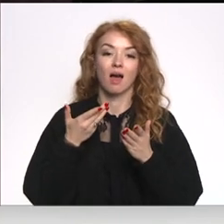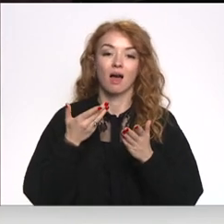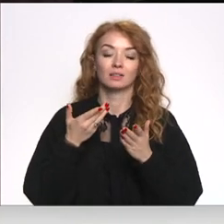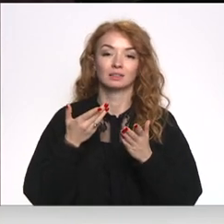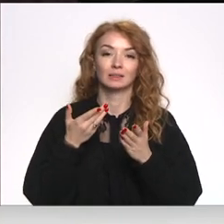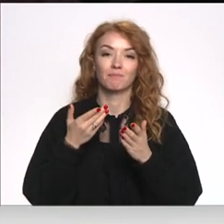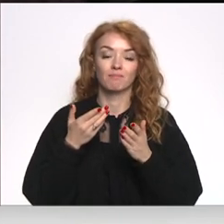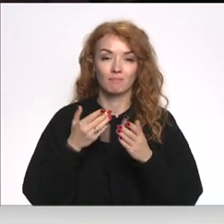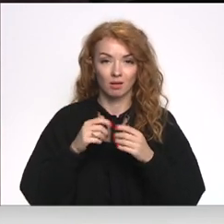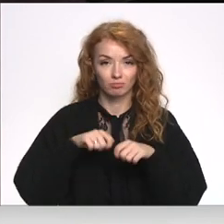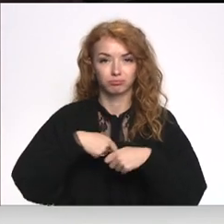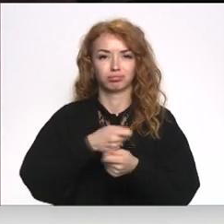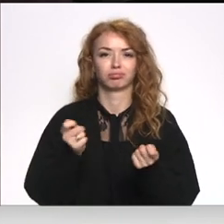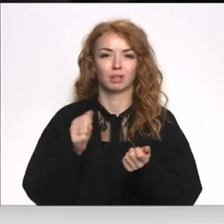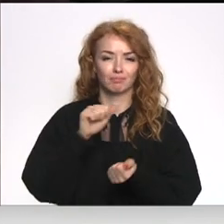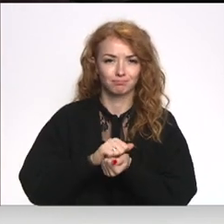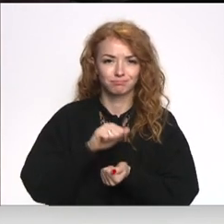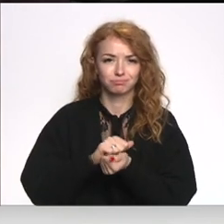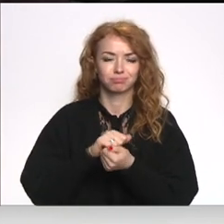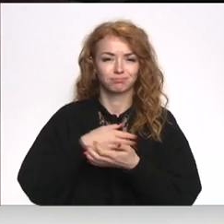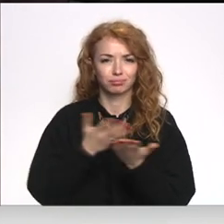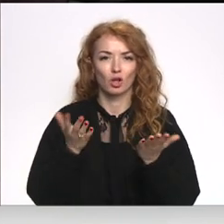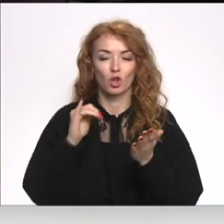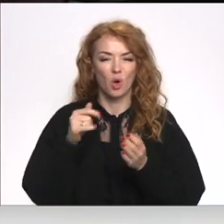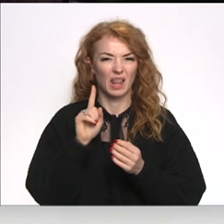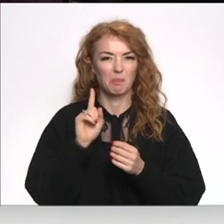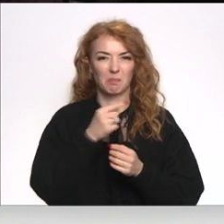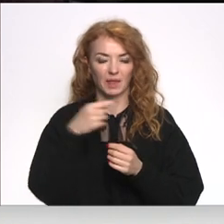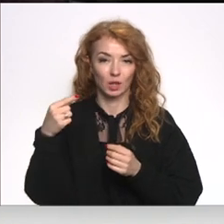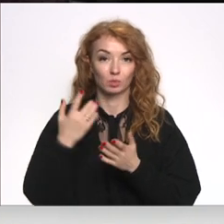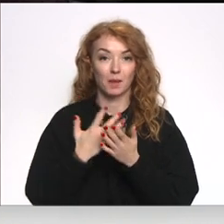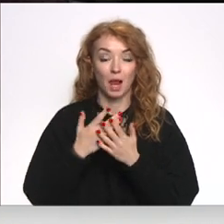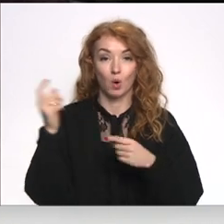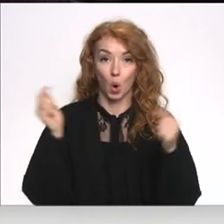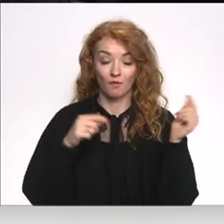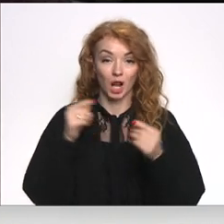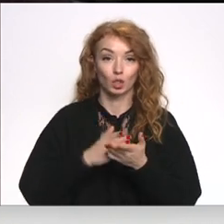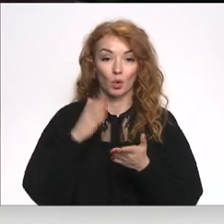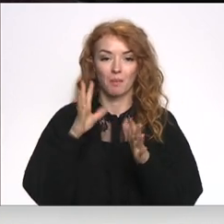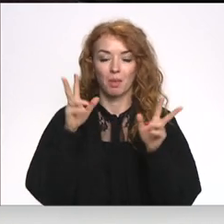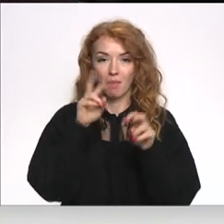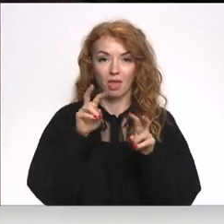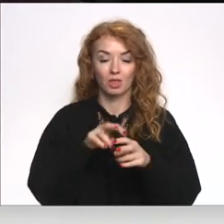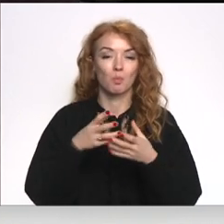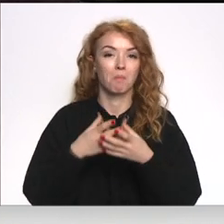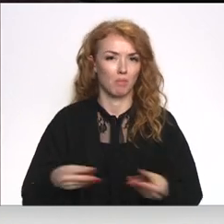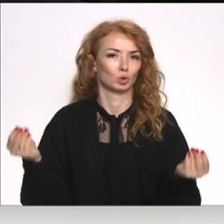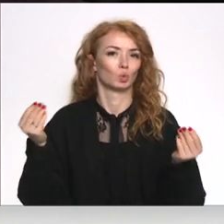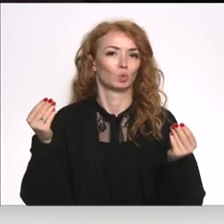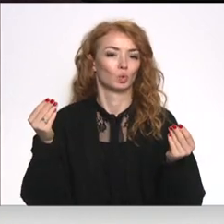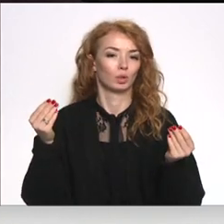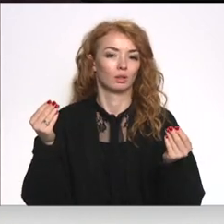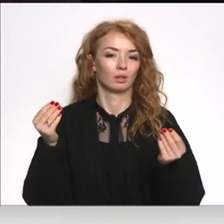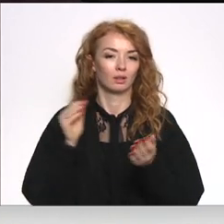referāti nepazūt, jo tas ir tāds liels mīnus, kad ir konferences, bet pētījumi pazūt nebūtībā.